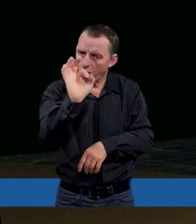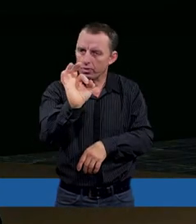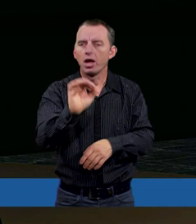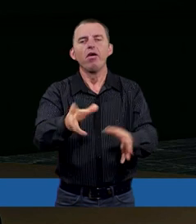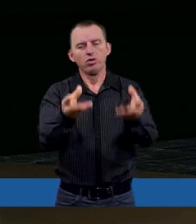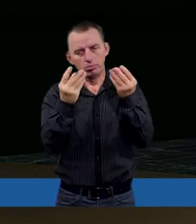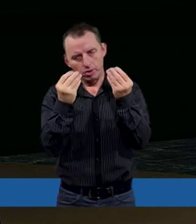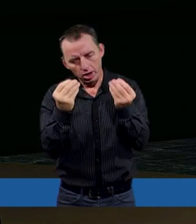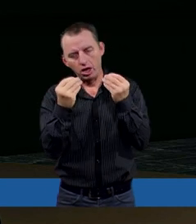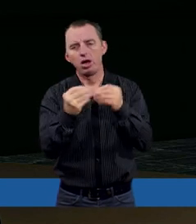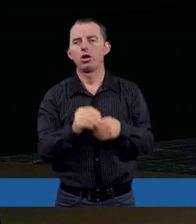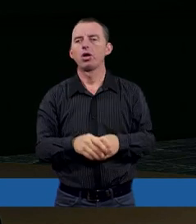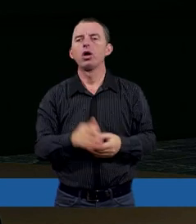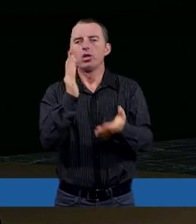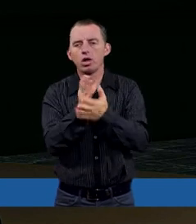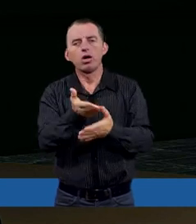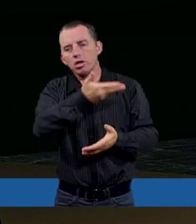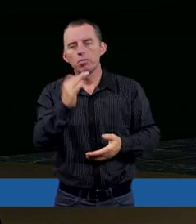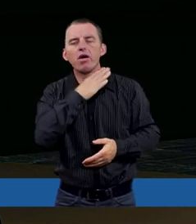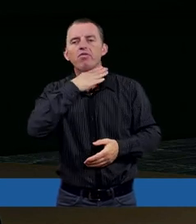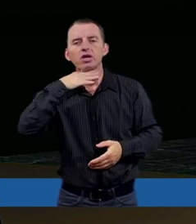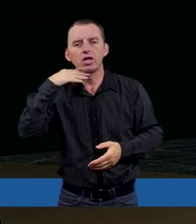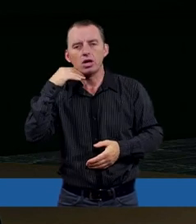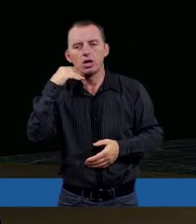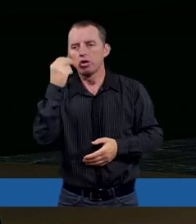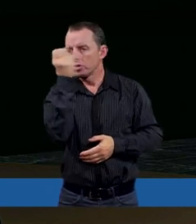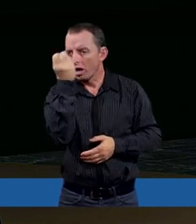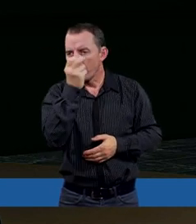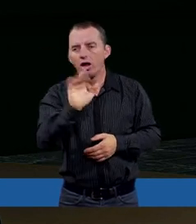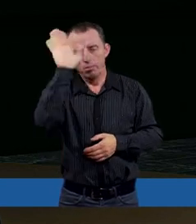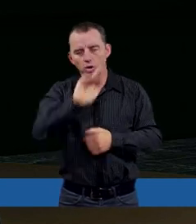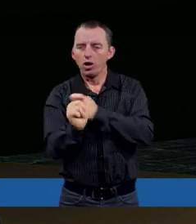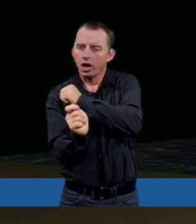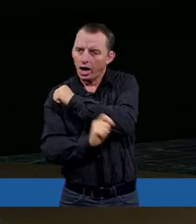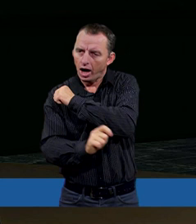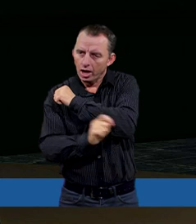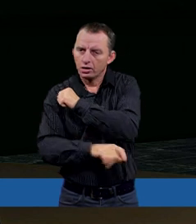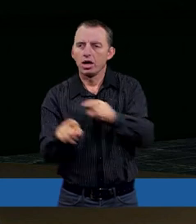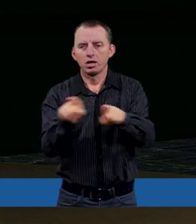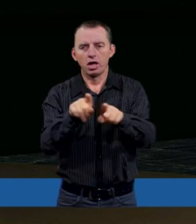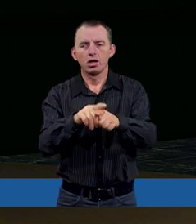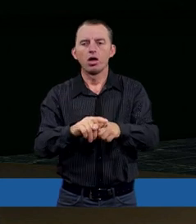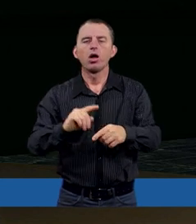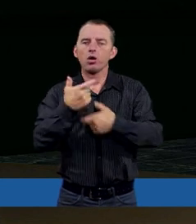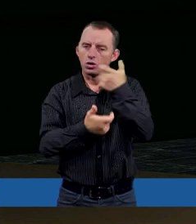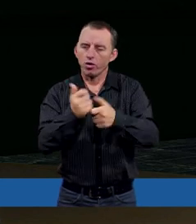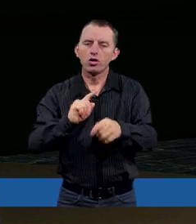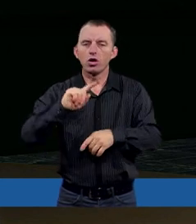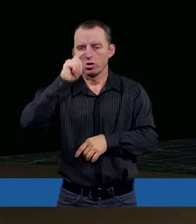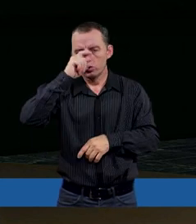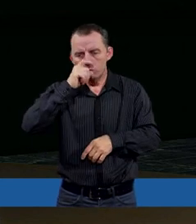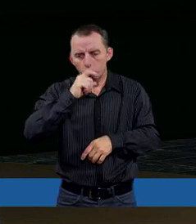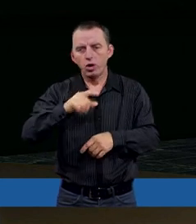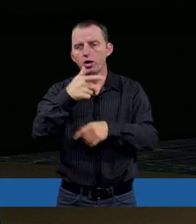i wspaniale, tyle tylko, czy nie mamy wystarczających przekonów, by pokazać, że Bóg każe także i że wyrządza ludziom jakby coś złego, w